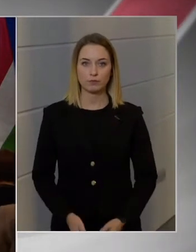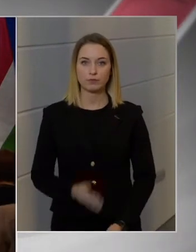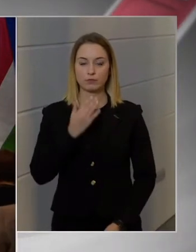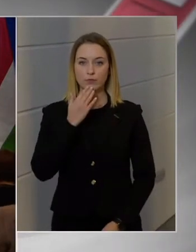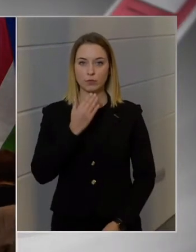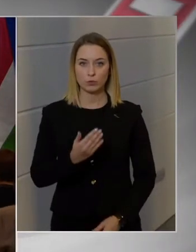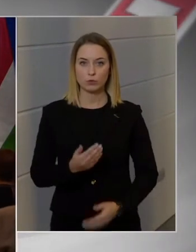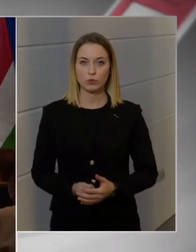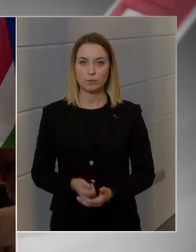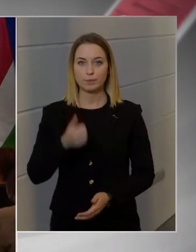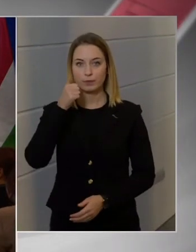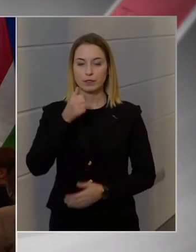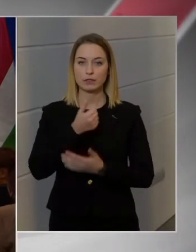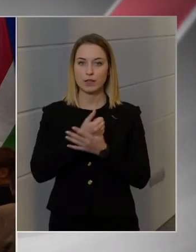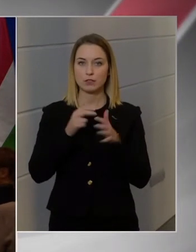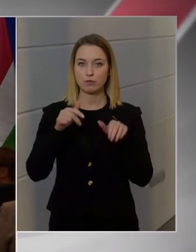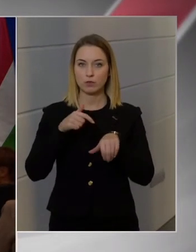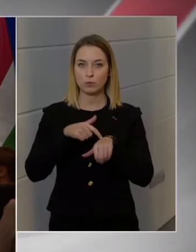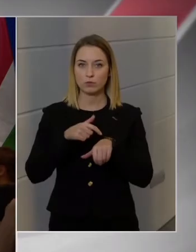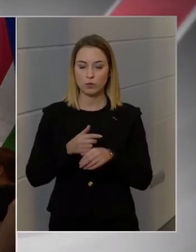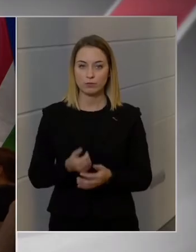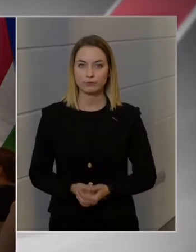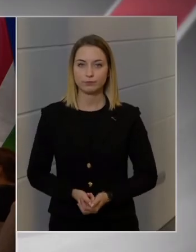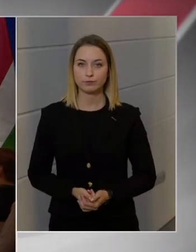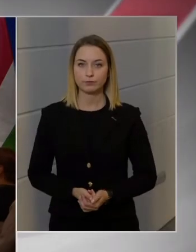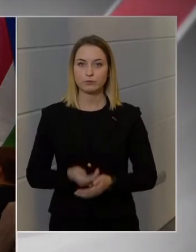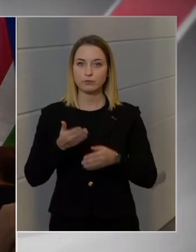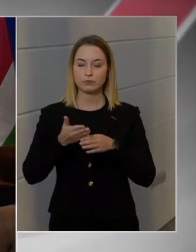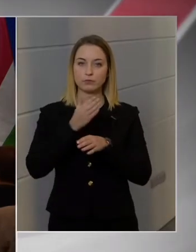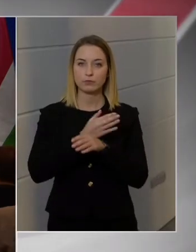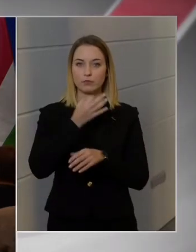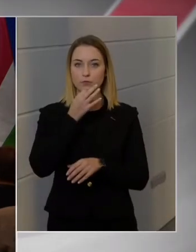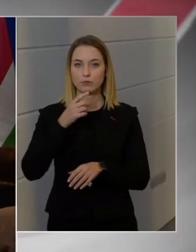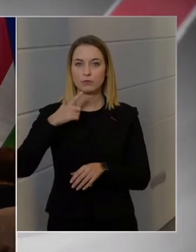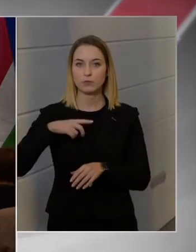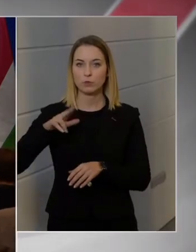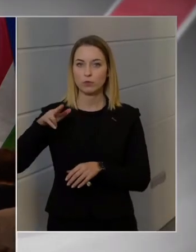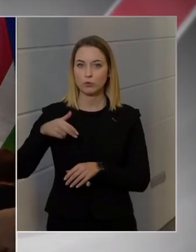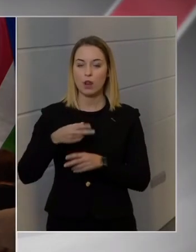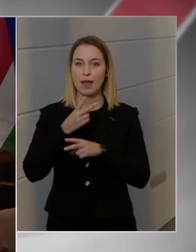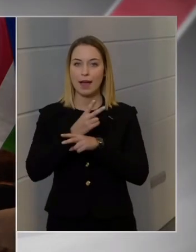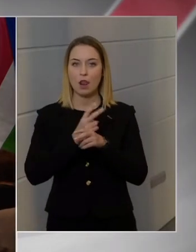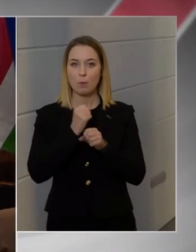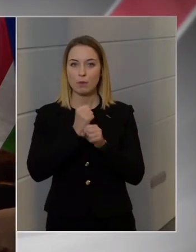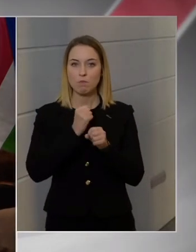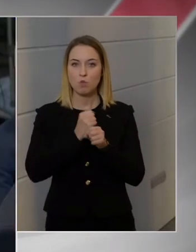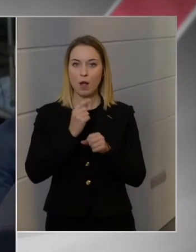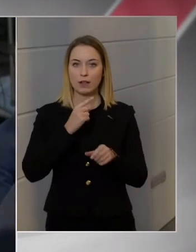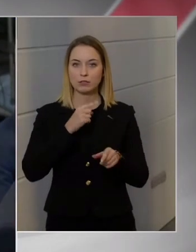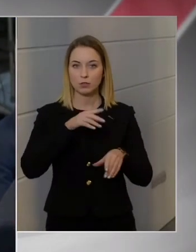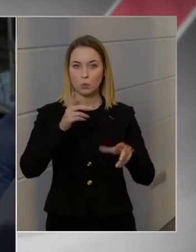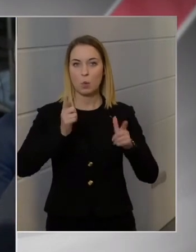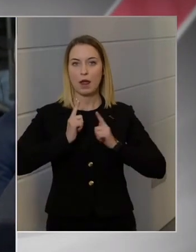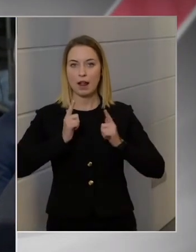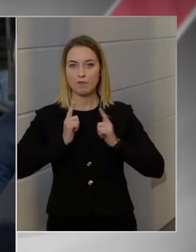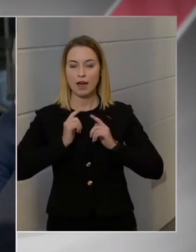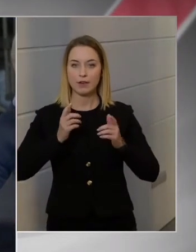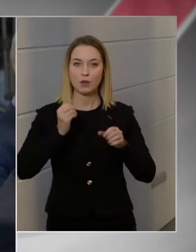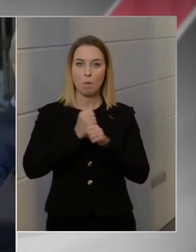Köszönöm, Pál Vacsenge, 168 óra. Az imén szó volt róla, hogy az állam mint munkáltató elvárja az oltást a